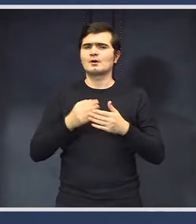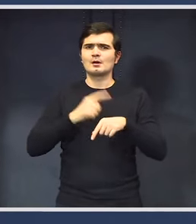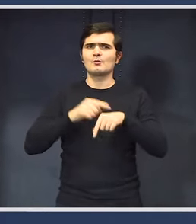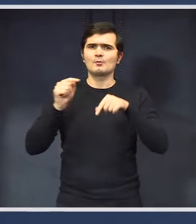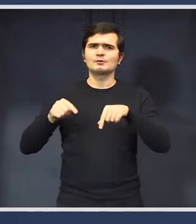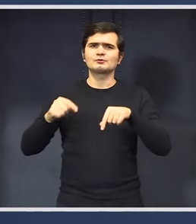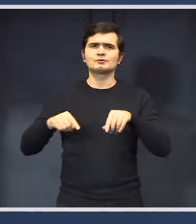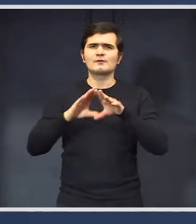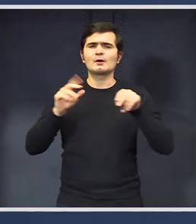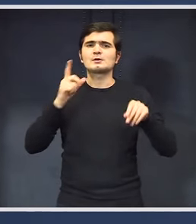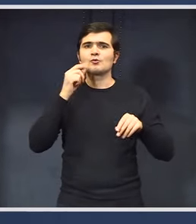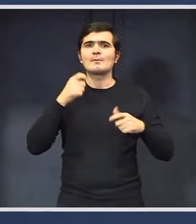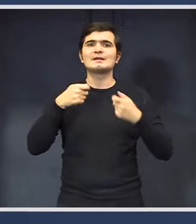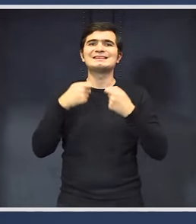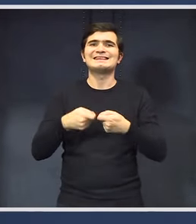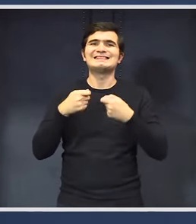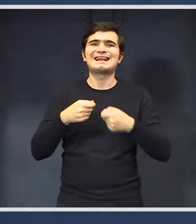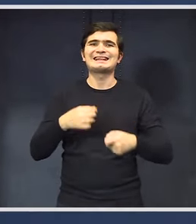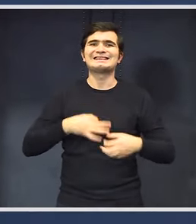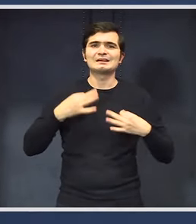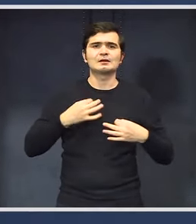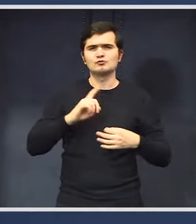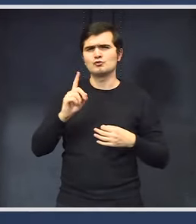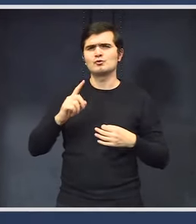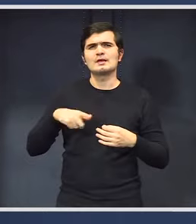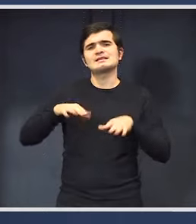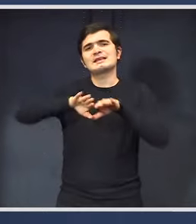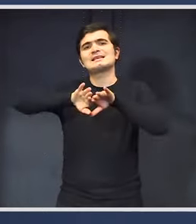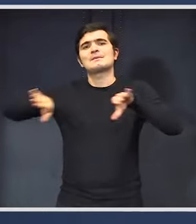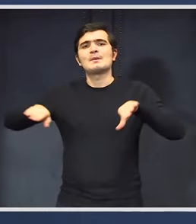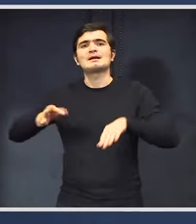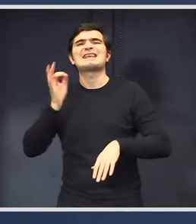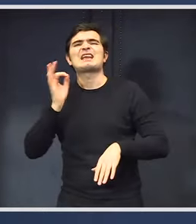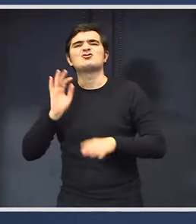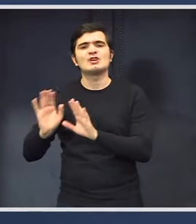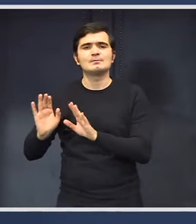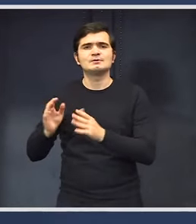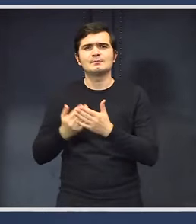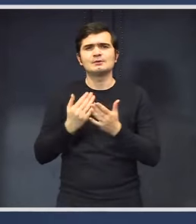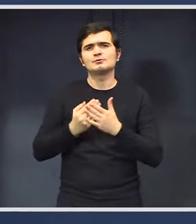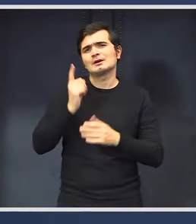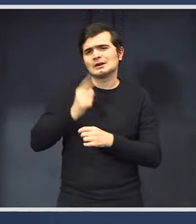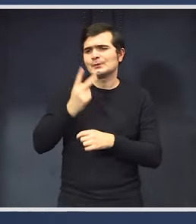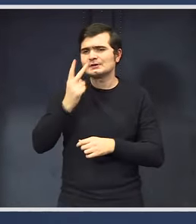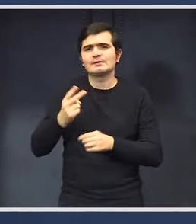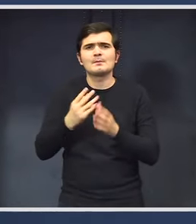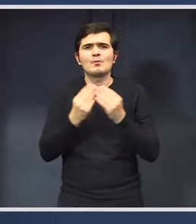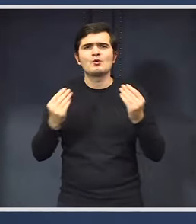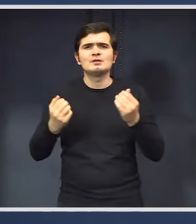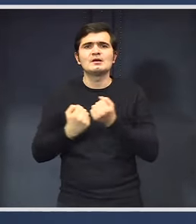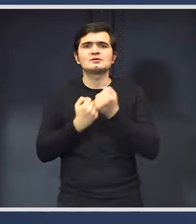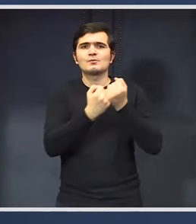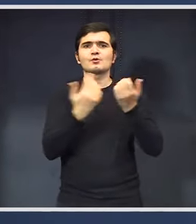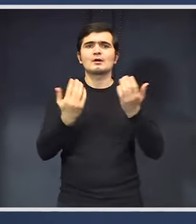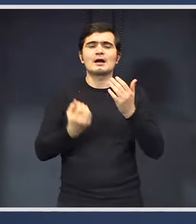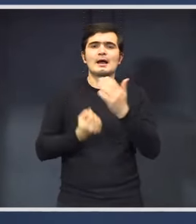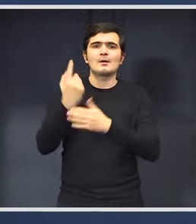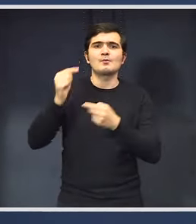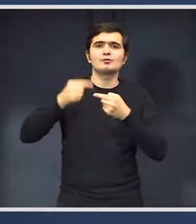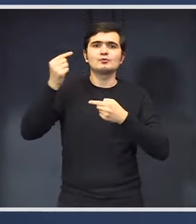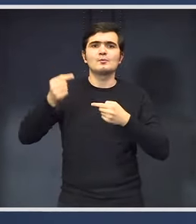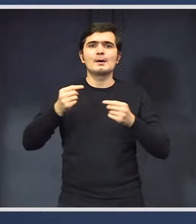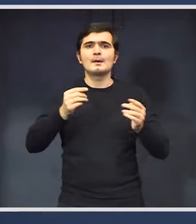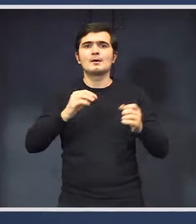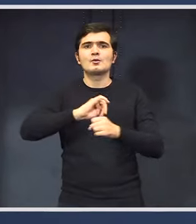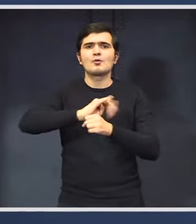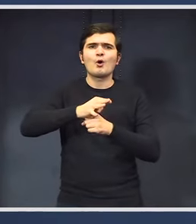mulți sindicali din zona sănătății. Ei sunt excepții și acolo trebuie să ne uităm pentru că multe sporii au apărut în urma pandemiei, acelea continuă,